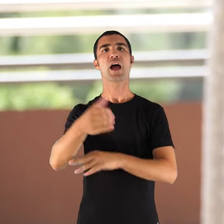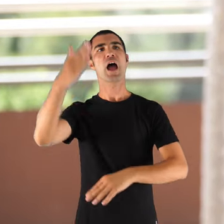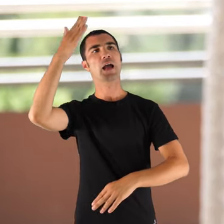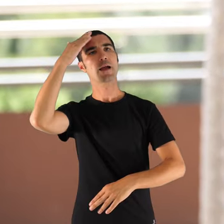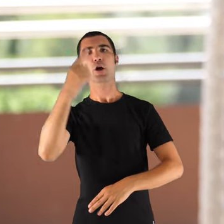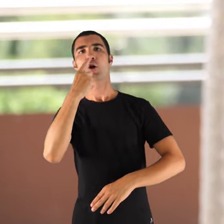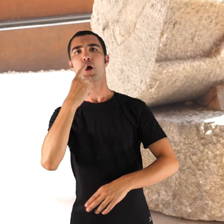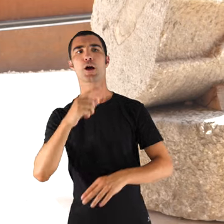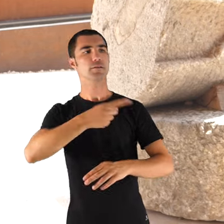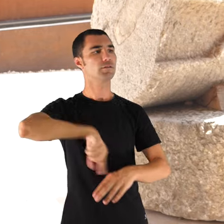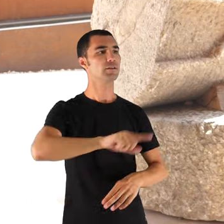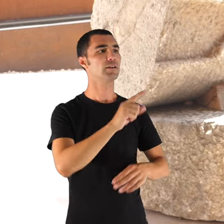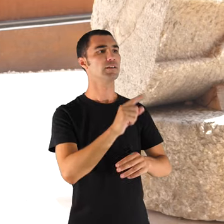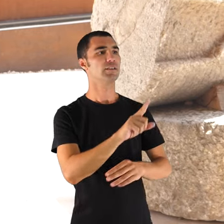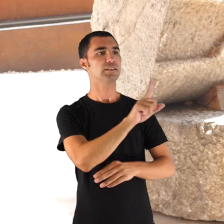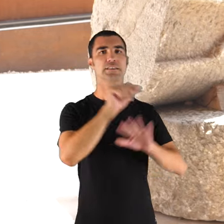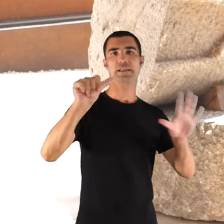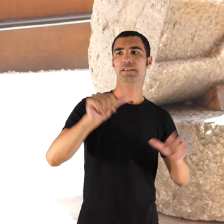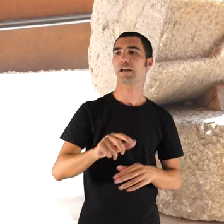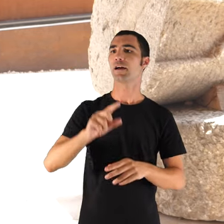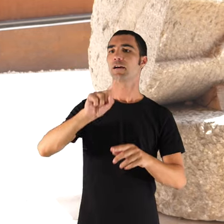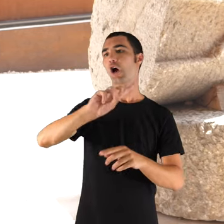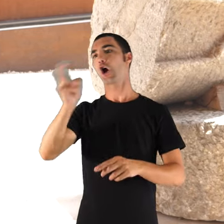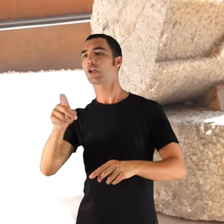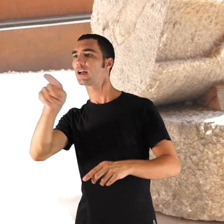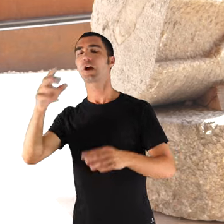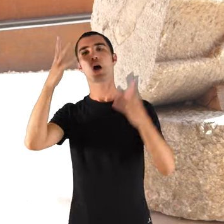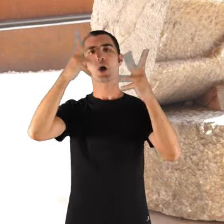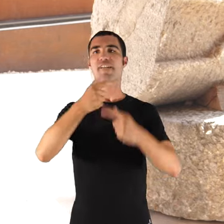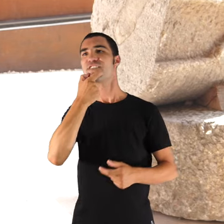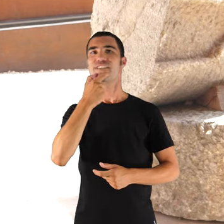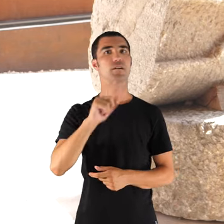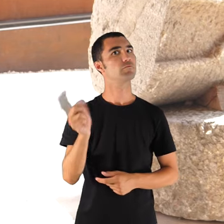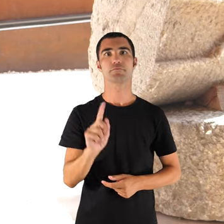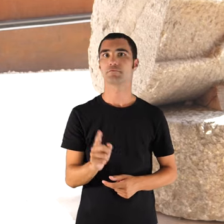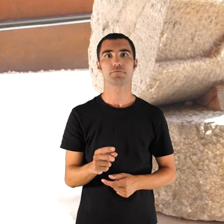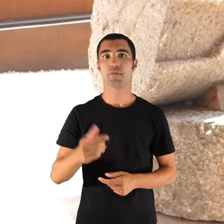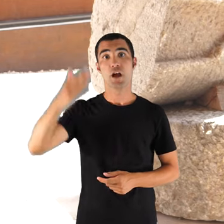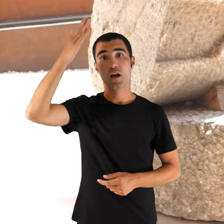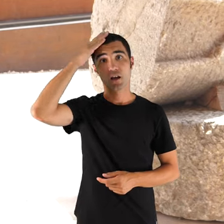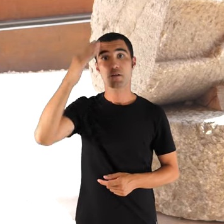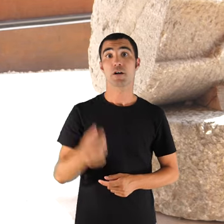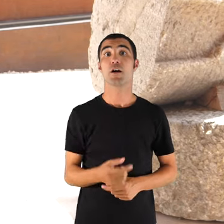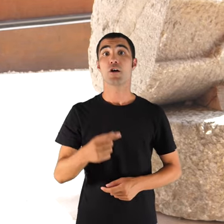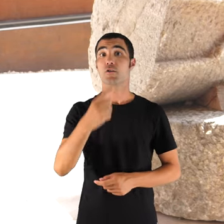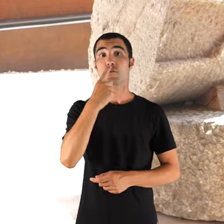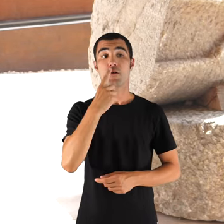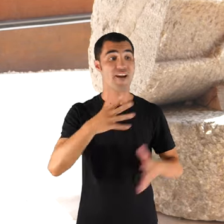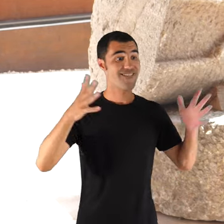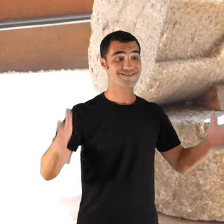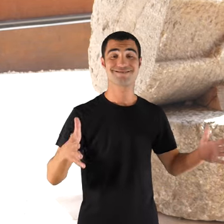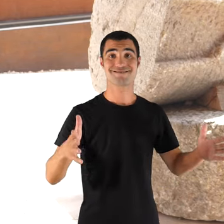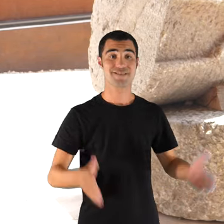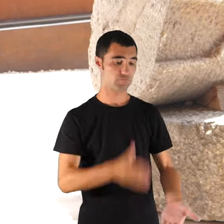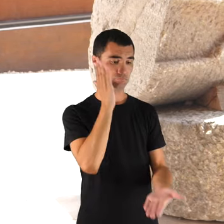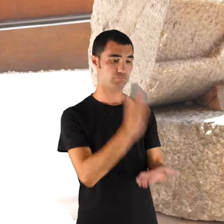grans. Això no era antes. Si un carrotjo era gros i eren dos, el xapaven per mig. Si era petit, en